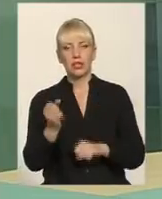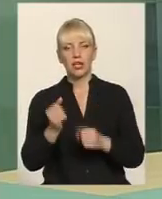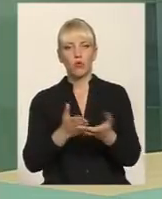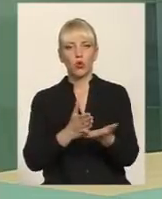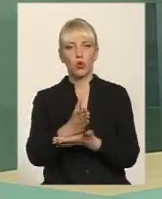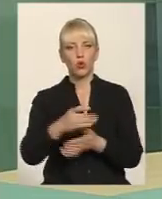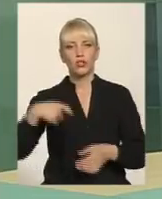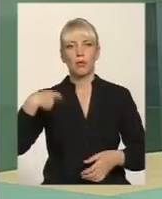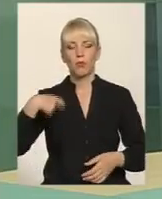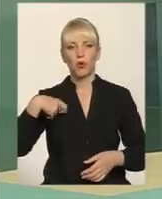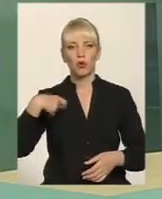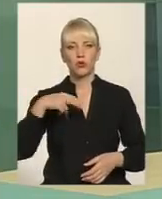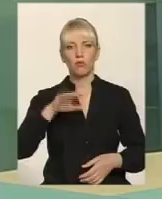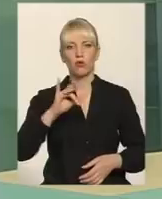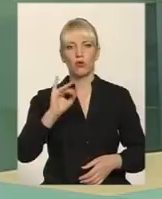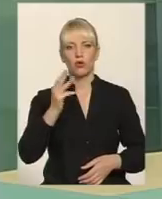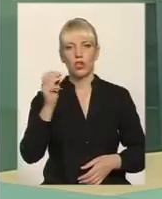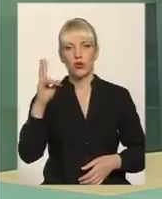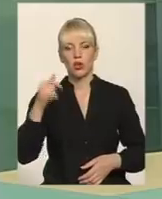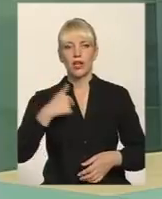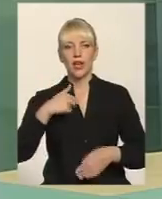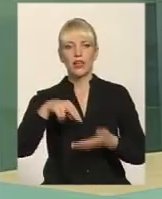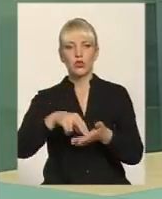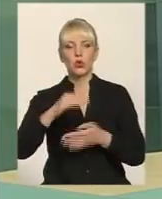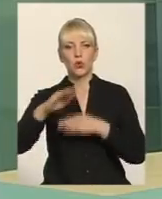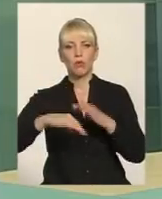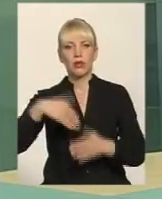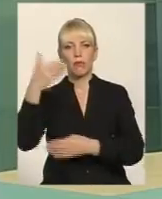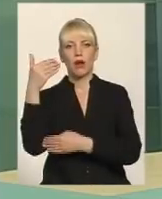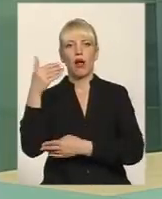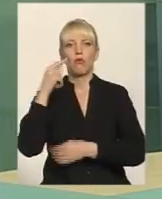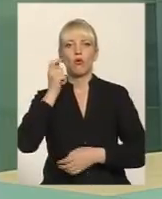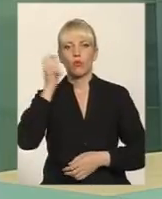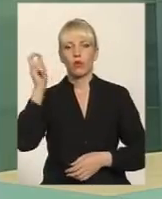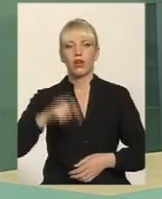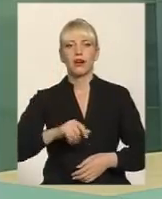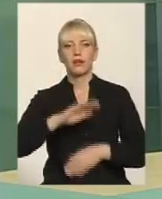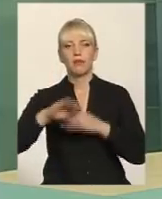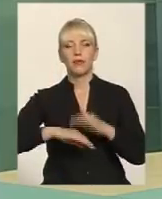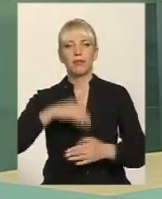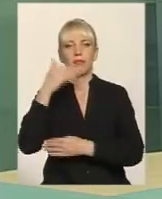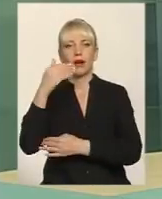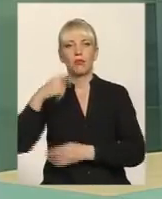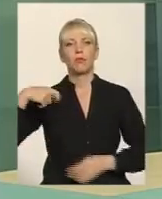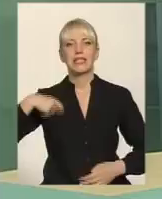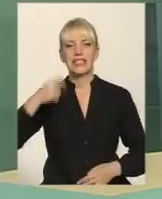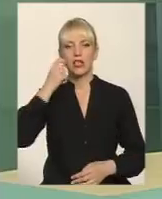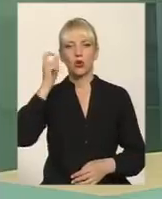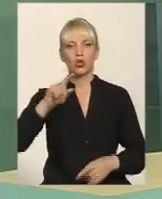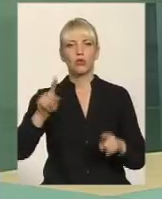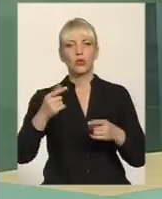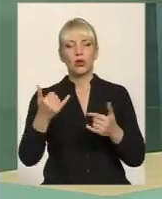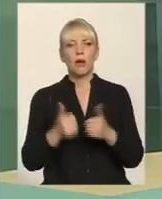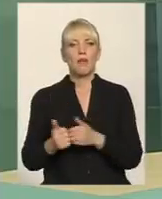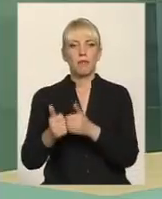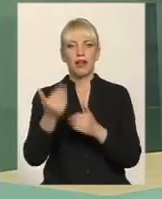президента підтримувати. І тому я стою сьогодні під прапором першу чергу України. Я продовжую стояти під прапором президента України. Тому що саме навколо нього